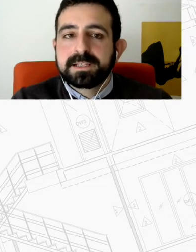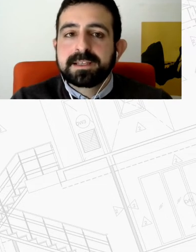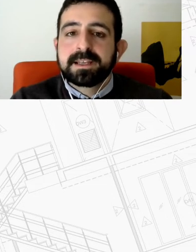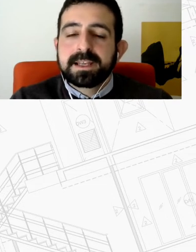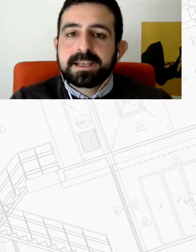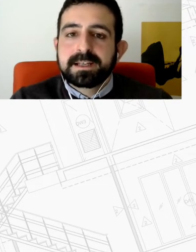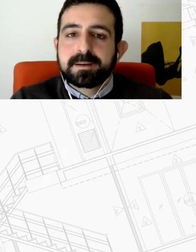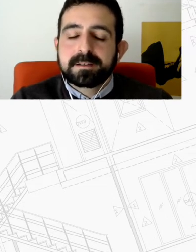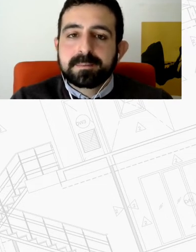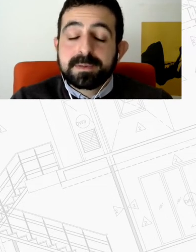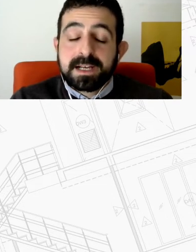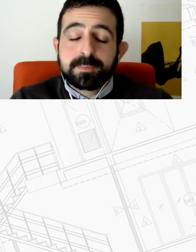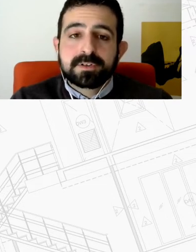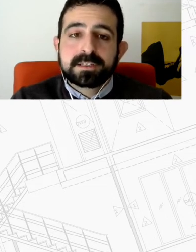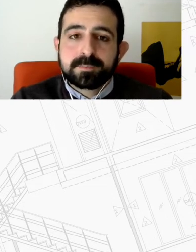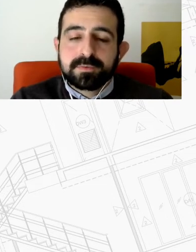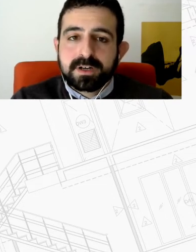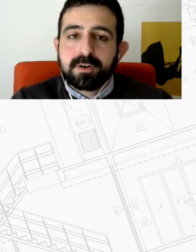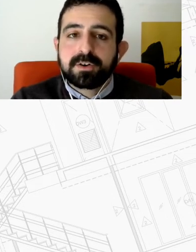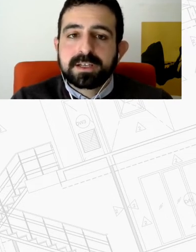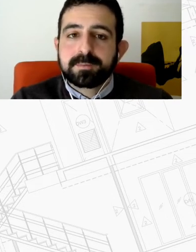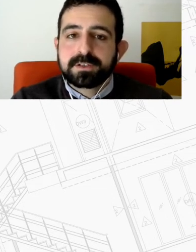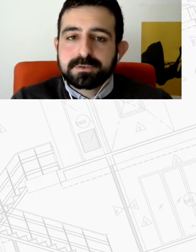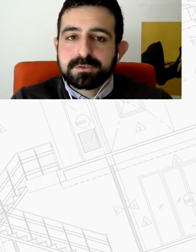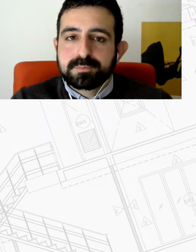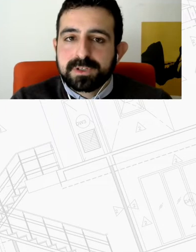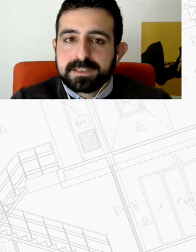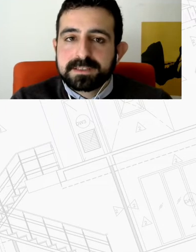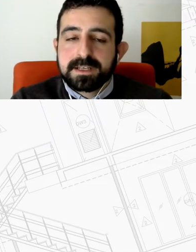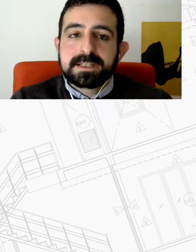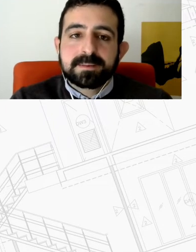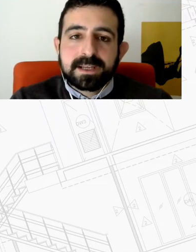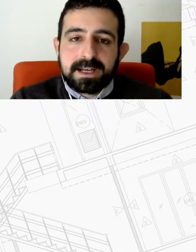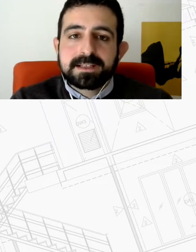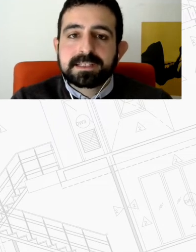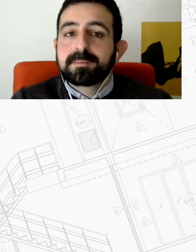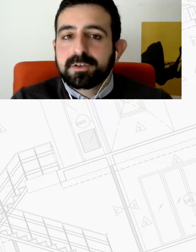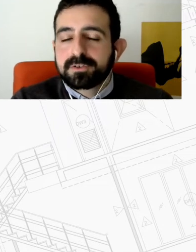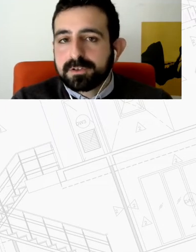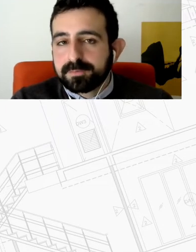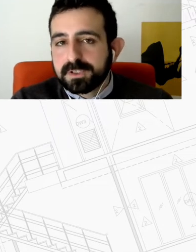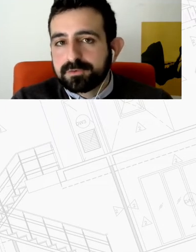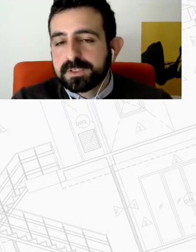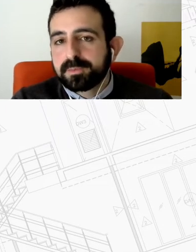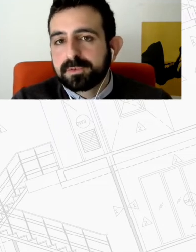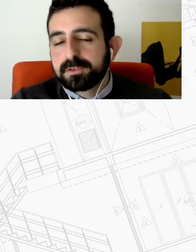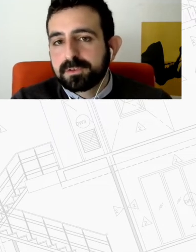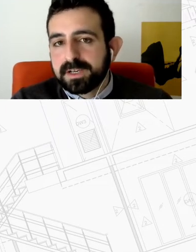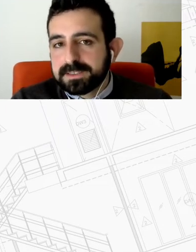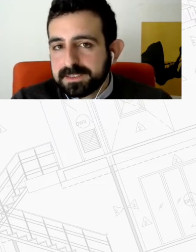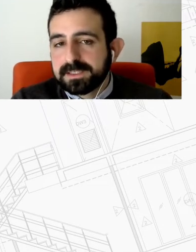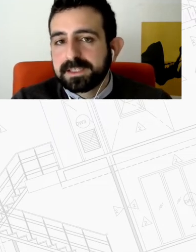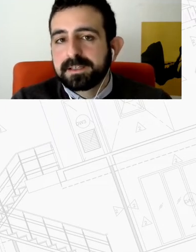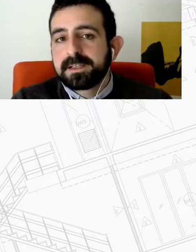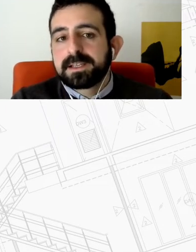αποτελεί μια μεγάλη πρόκληση που αφορά όλο ένα και περισσότερους πολίτες σε μεγάλες και μικρότερες όπως θα ακούσουμε και από τον Νίκο